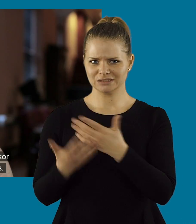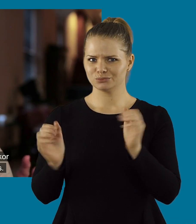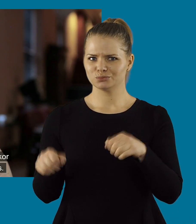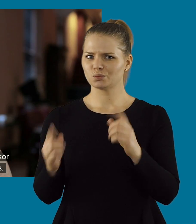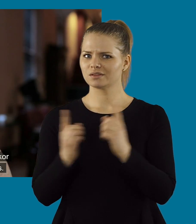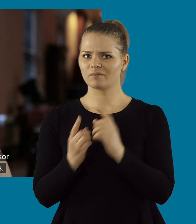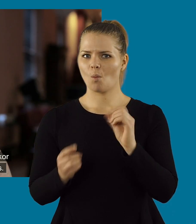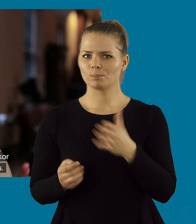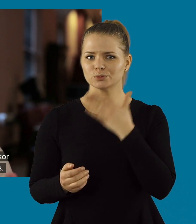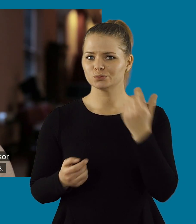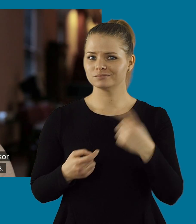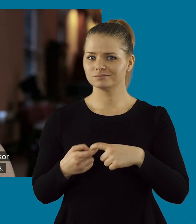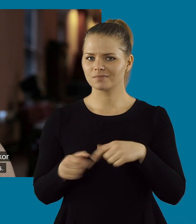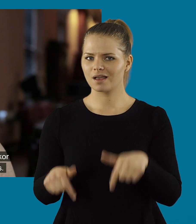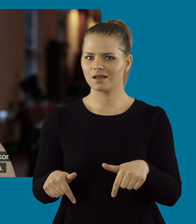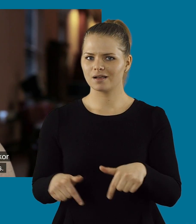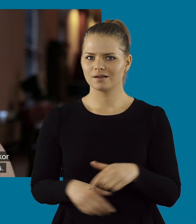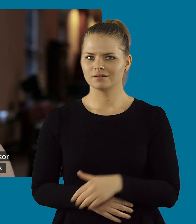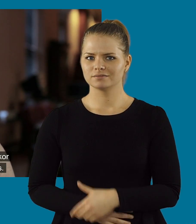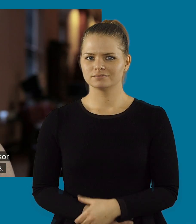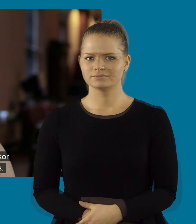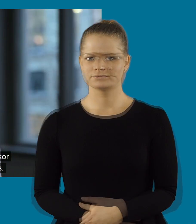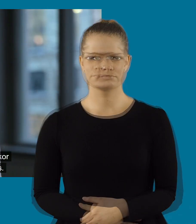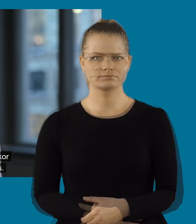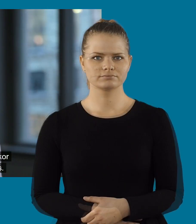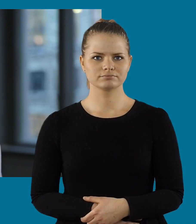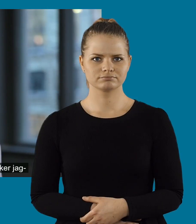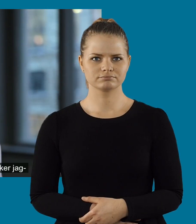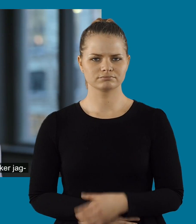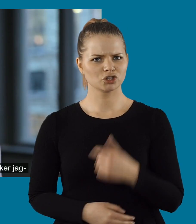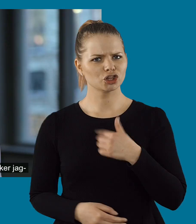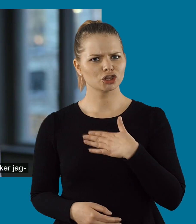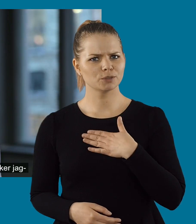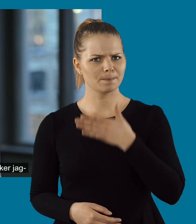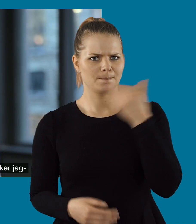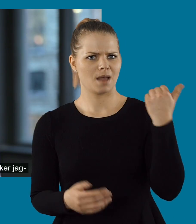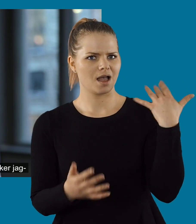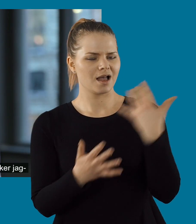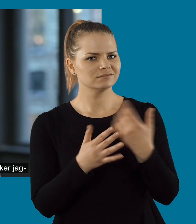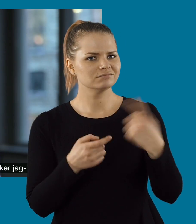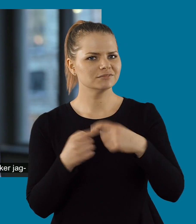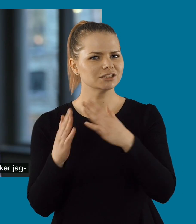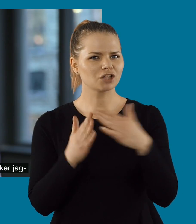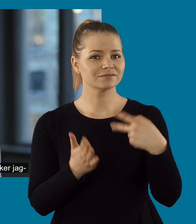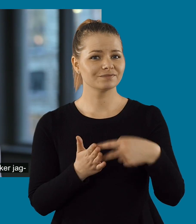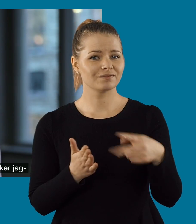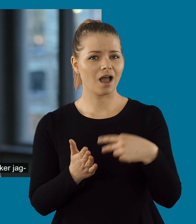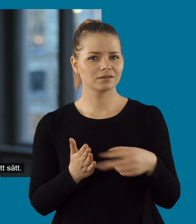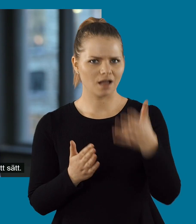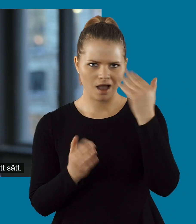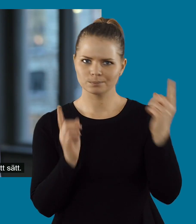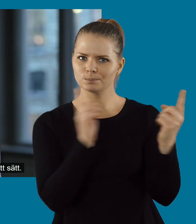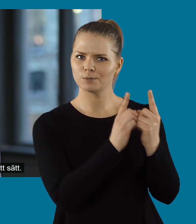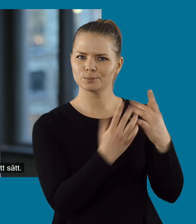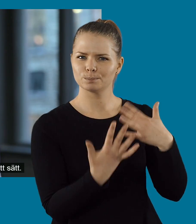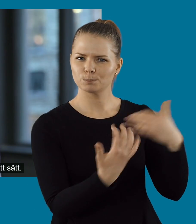träffat en massa olika nya människor som jag inte hade träffat annars. Det bästa med stadsvandringarna tycker jag har varit, det är ju